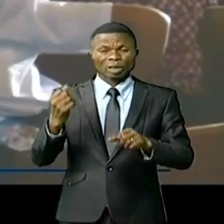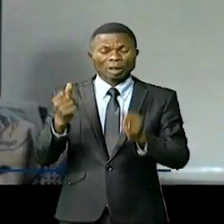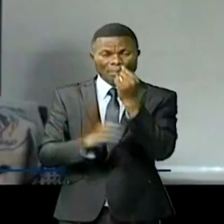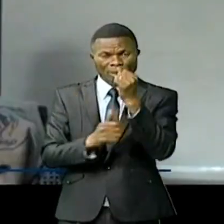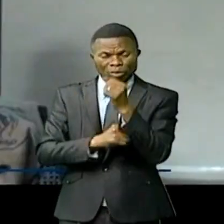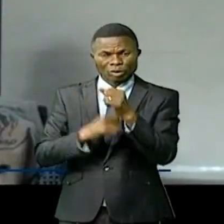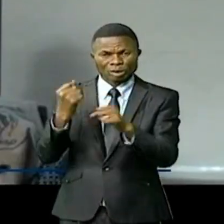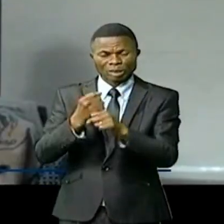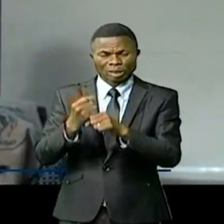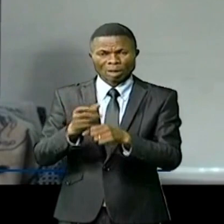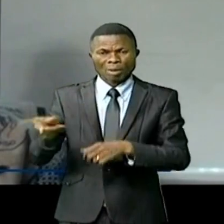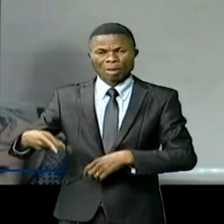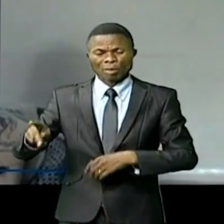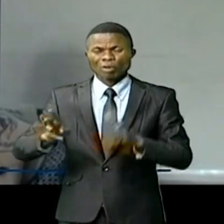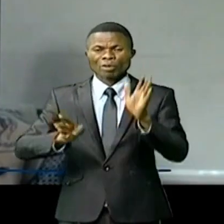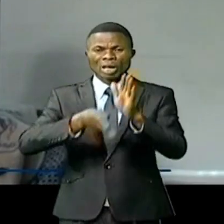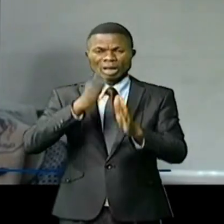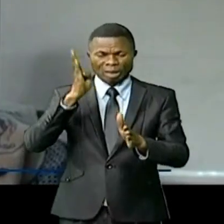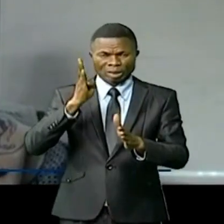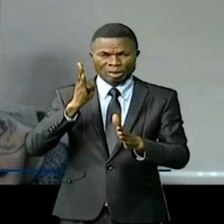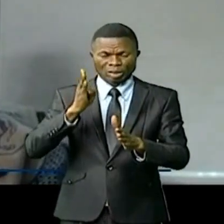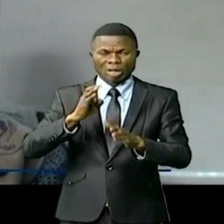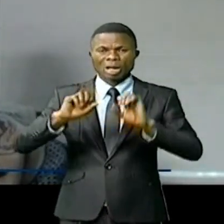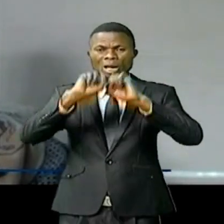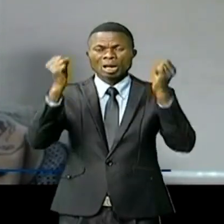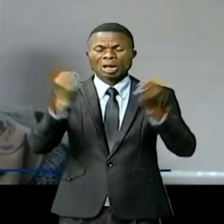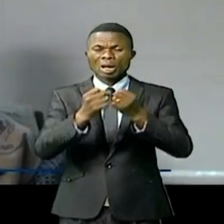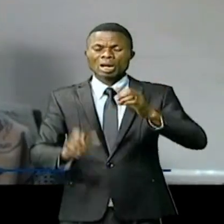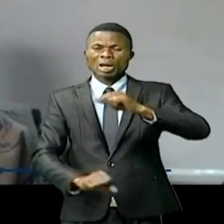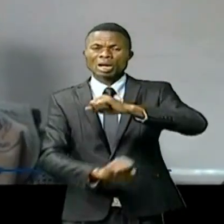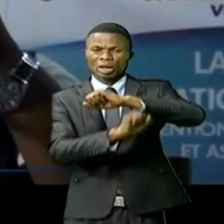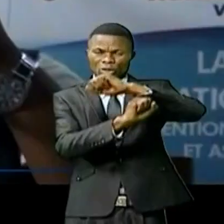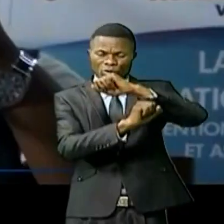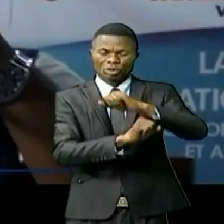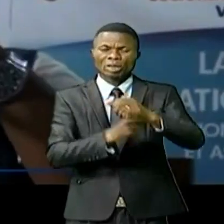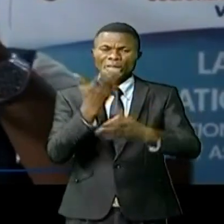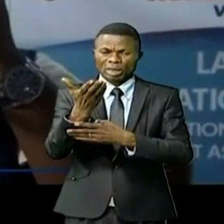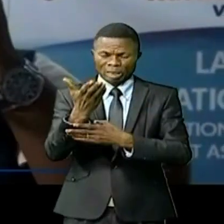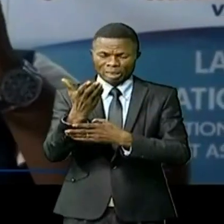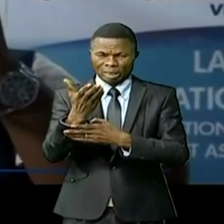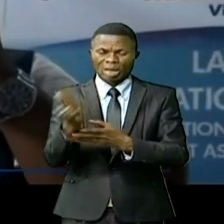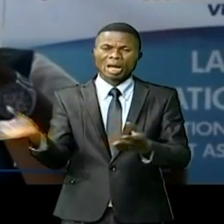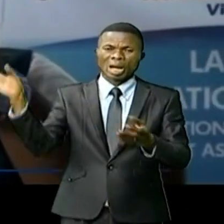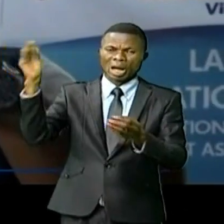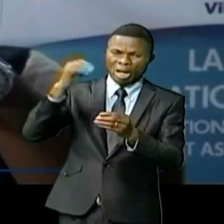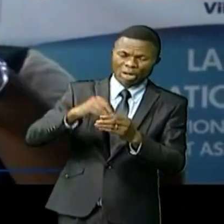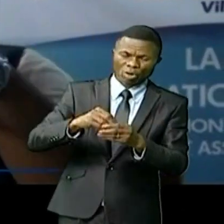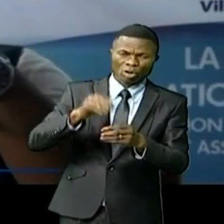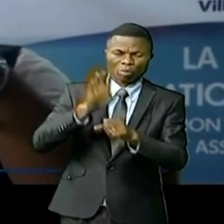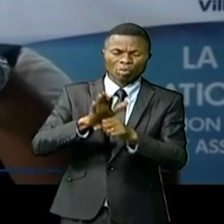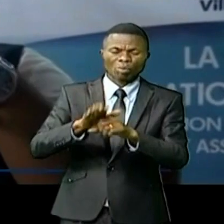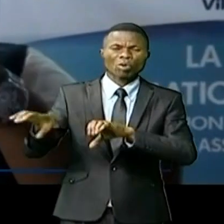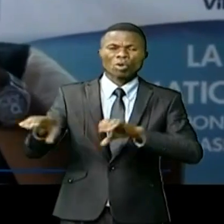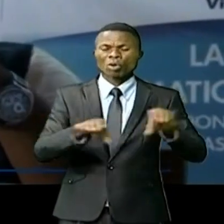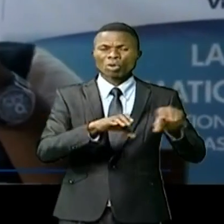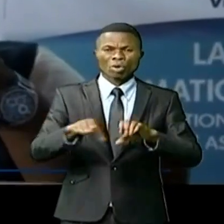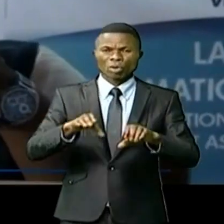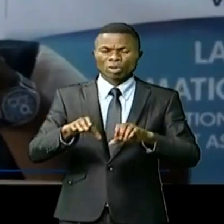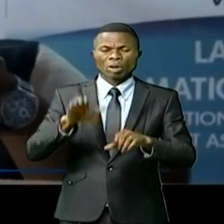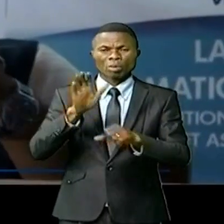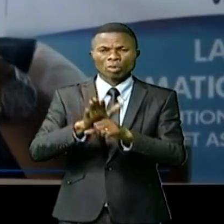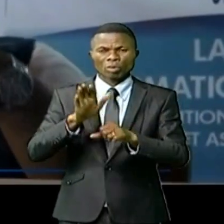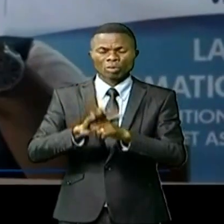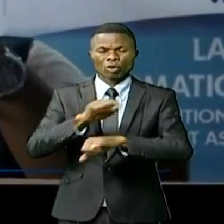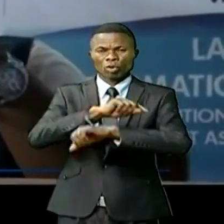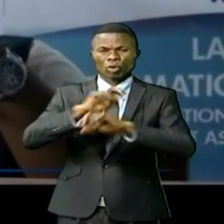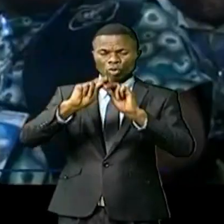dans 14 provinces. Les assistants sociaux revendiquent d'être associés à toutes les différentes actions que les différentes